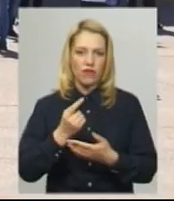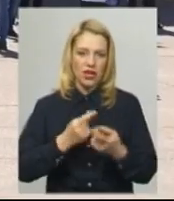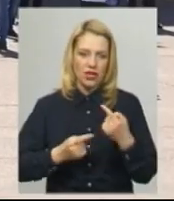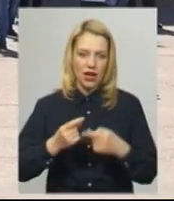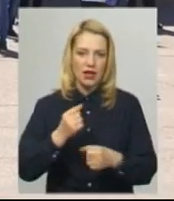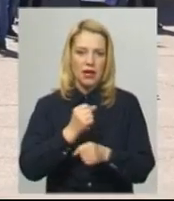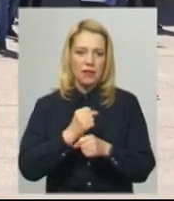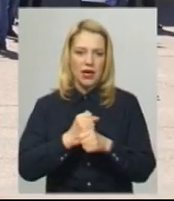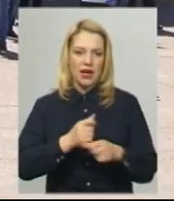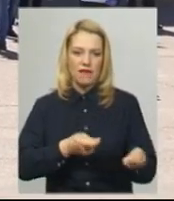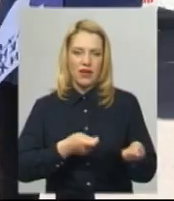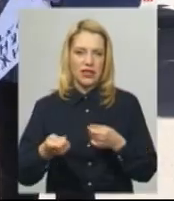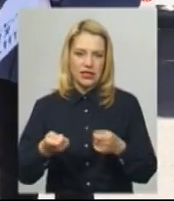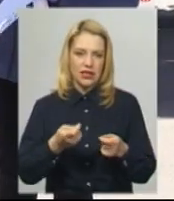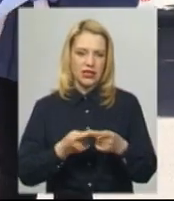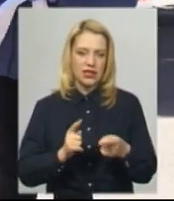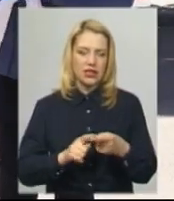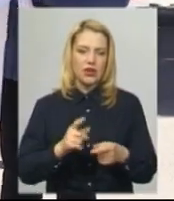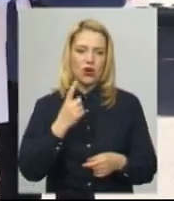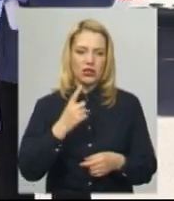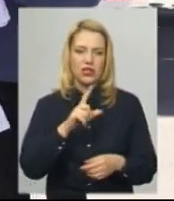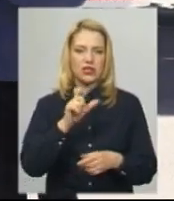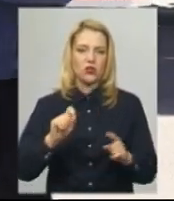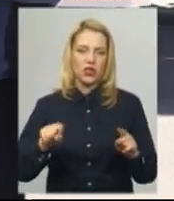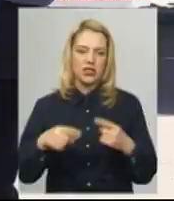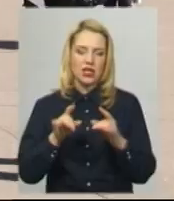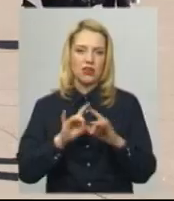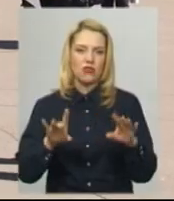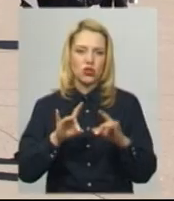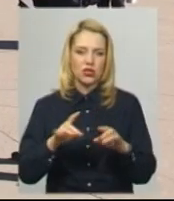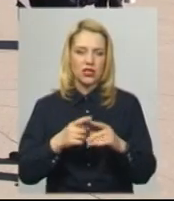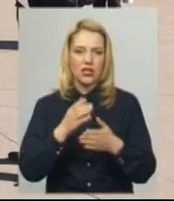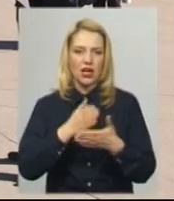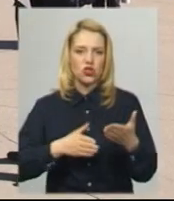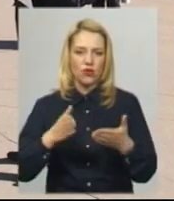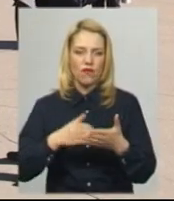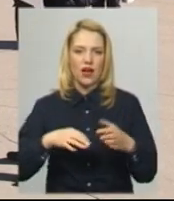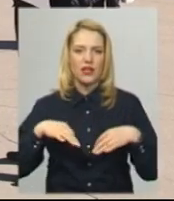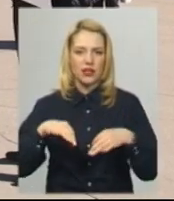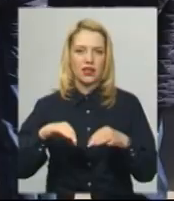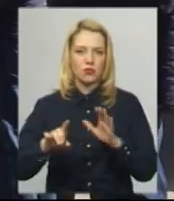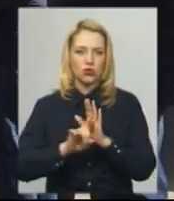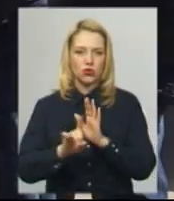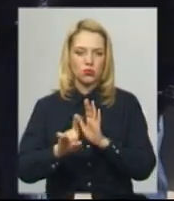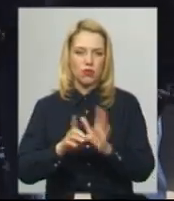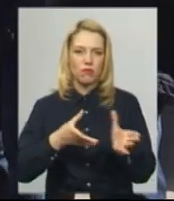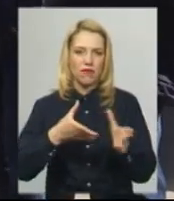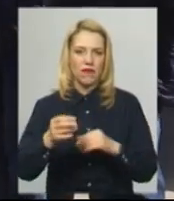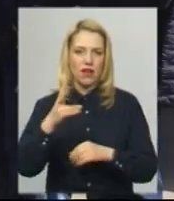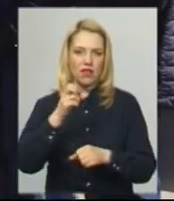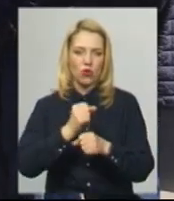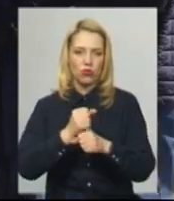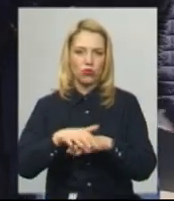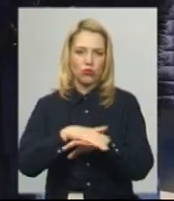Один із організаторів акції Сергій Говоровський тоді розповів, скасування транспортного сполучення впливає, зокрема, на роботу